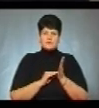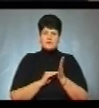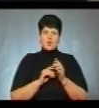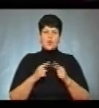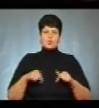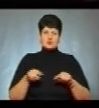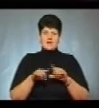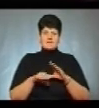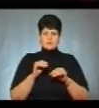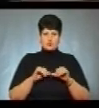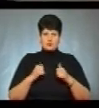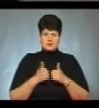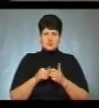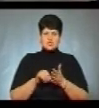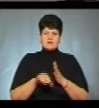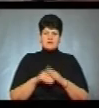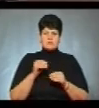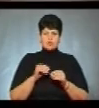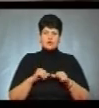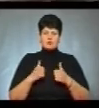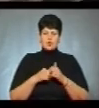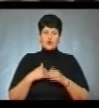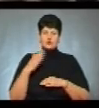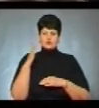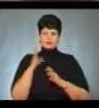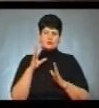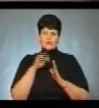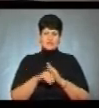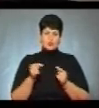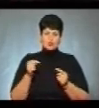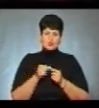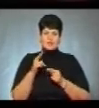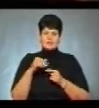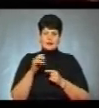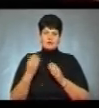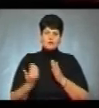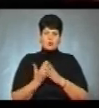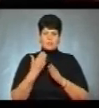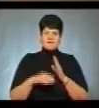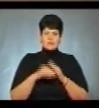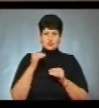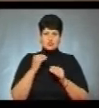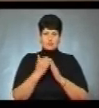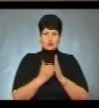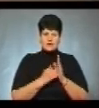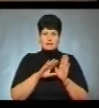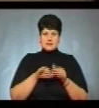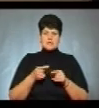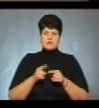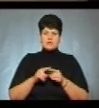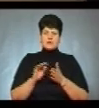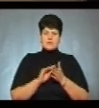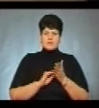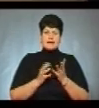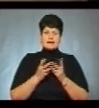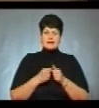комісія. Члени виборчої комісії голосують за те, щоб внести уточнені дані в новий виборчий протокол. Після цього вони пишуть